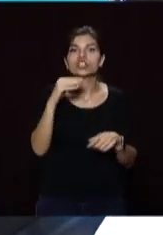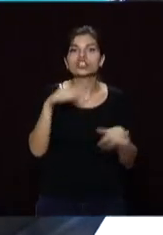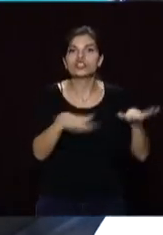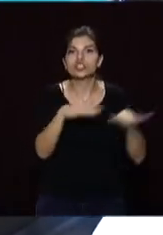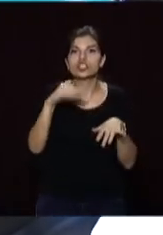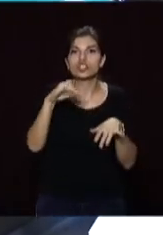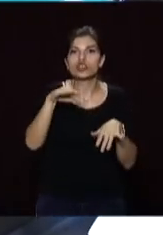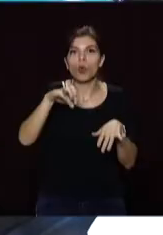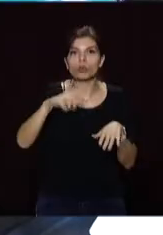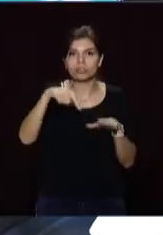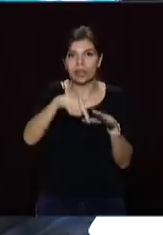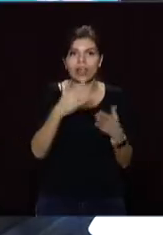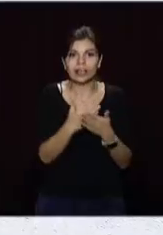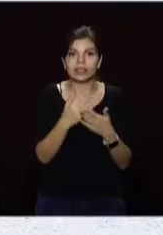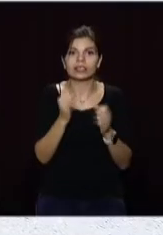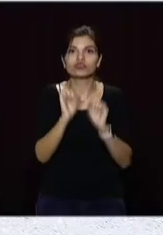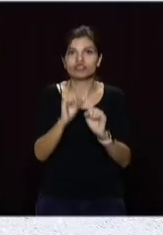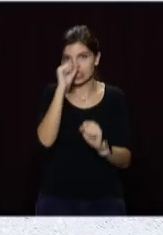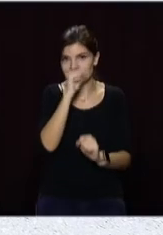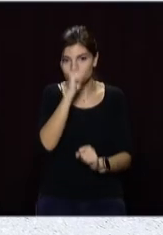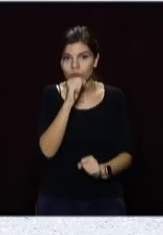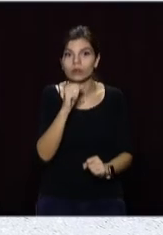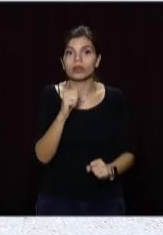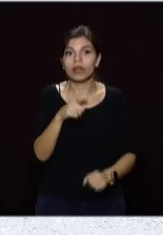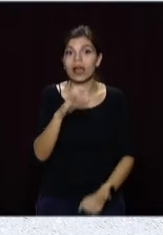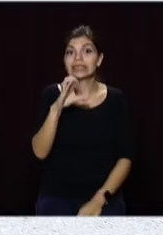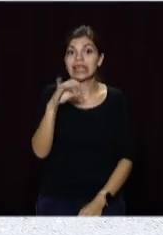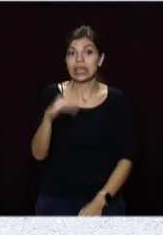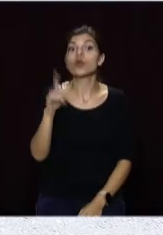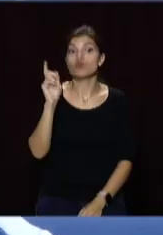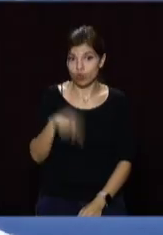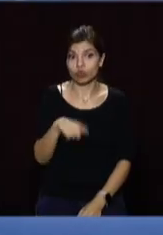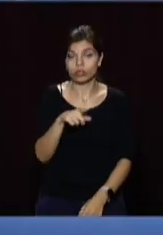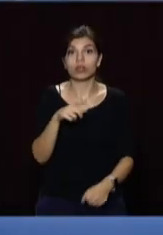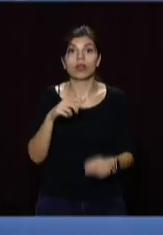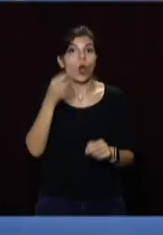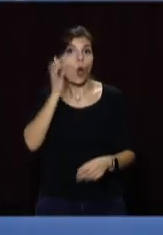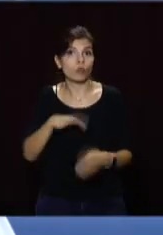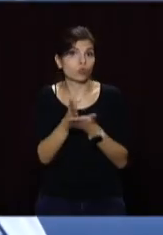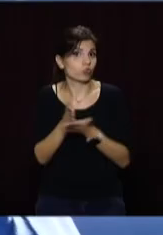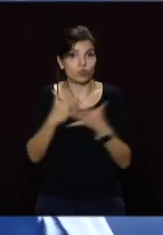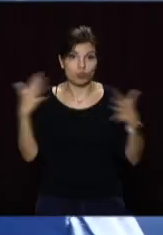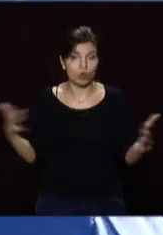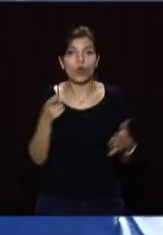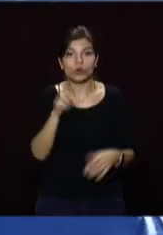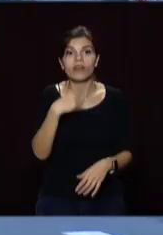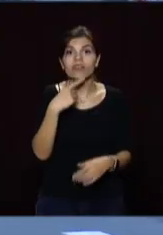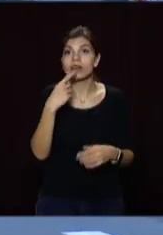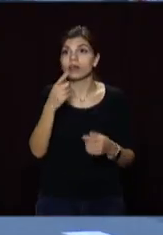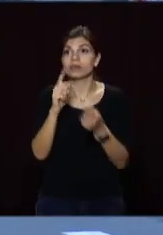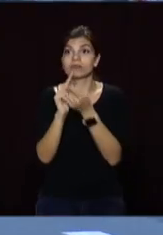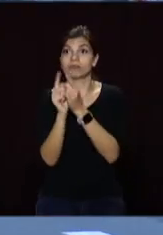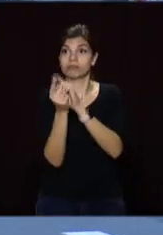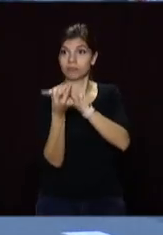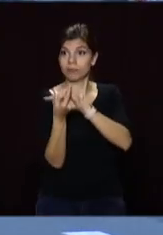в бачки омивателя на зимню. Сергій Карпенко і водій з великим стажем, і викладач в автошколі. Говорить, зміна погодних умов